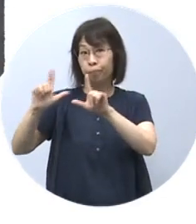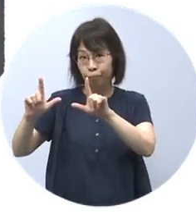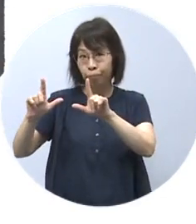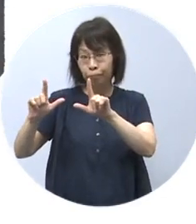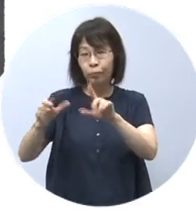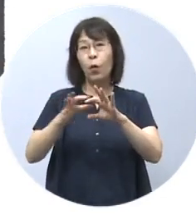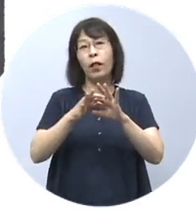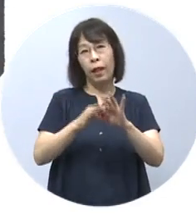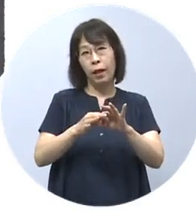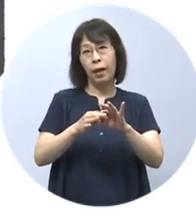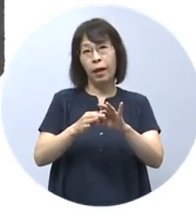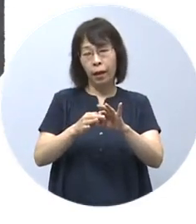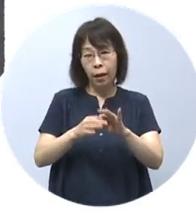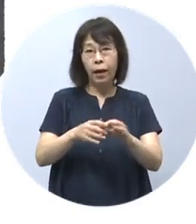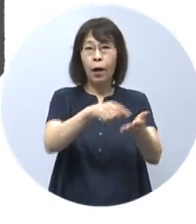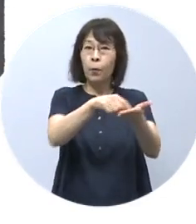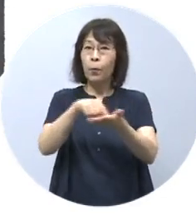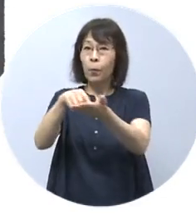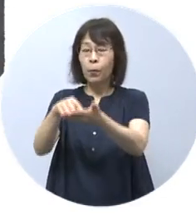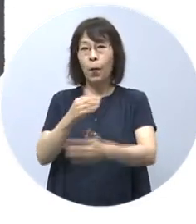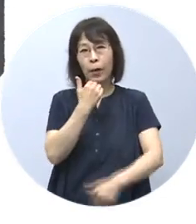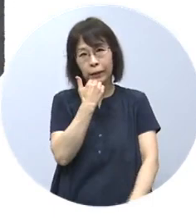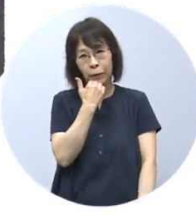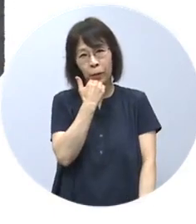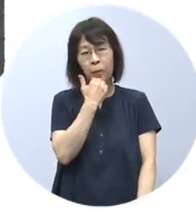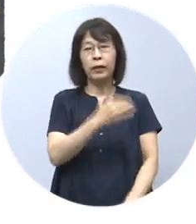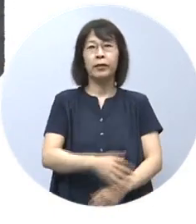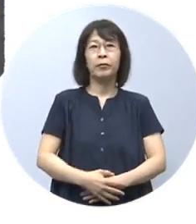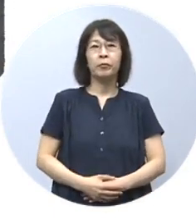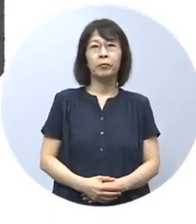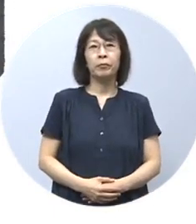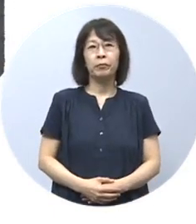せていただきますのでご応募お待ちしております